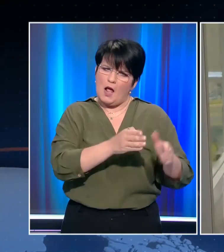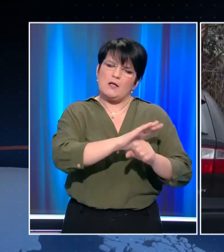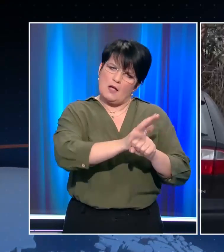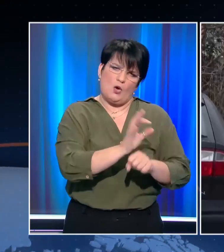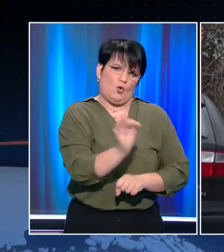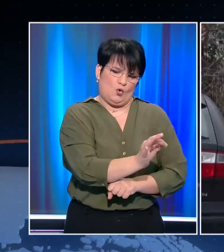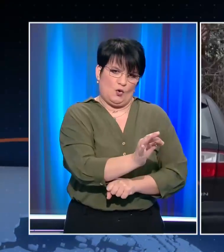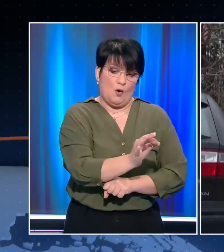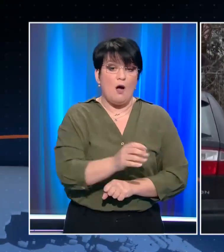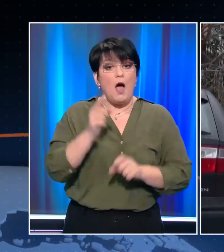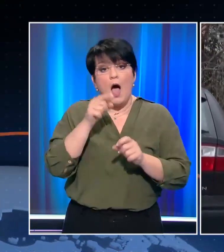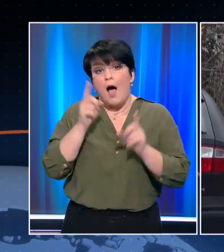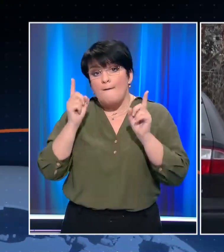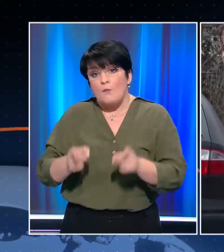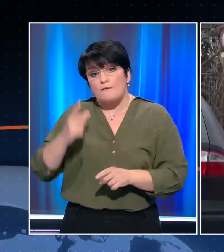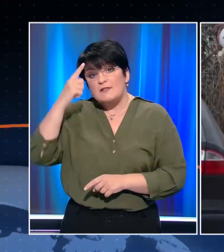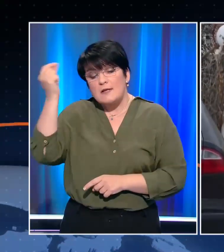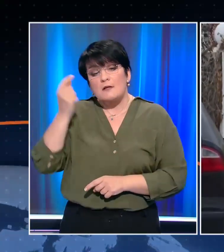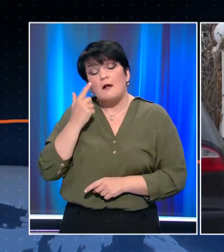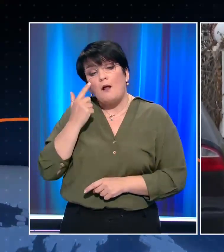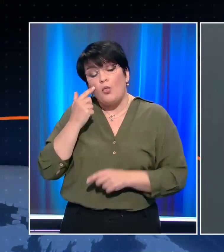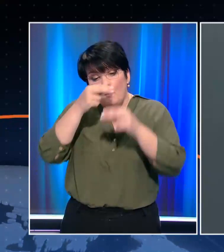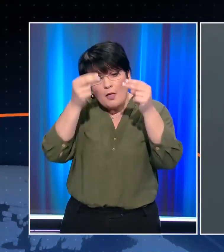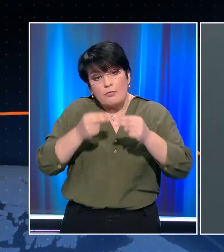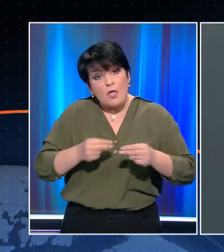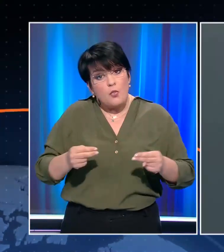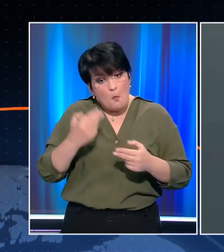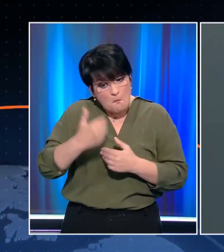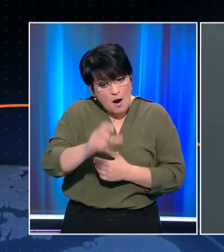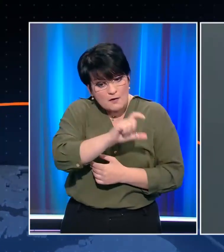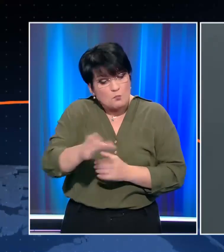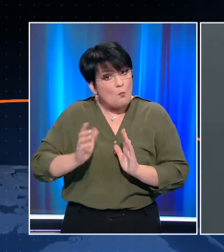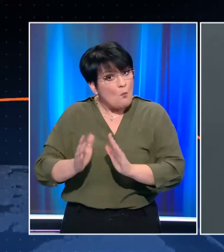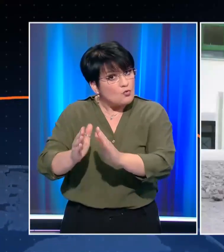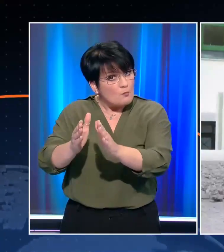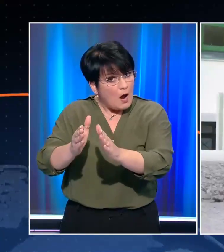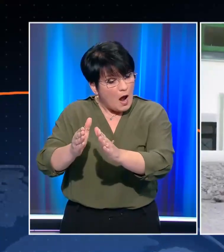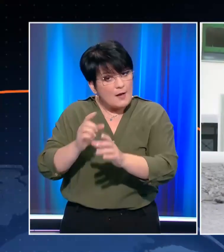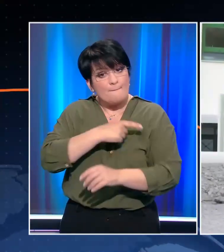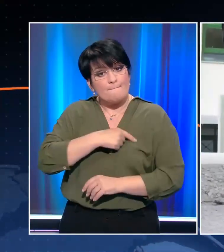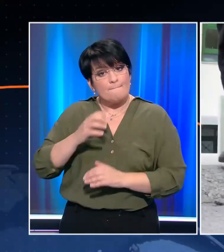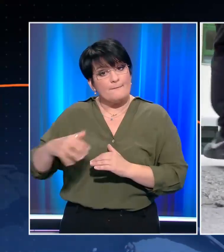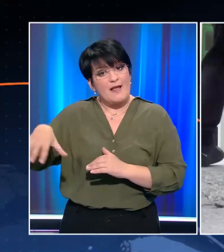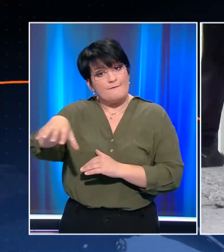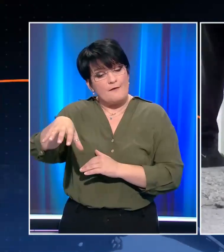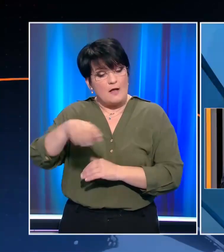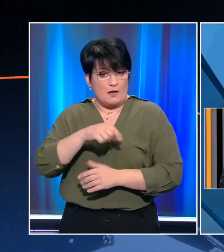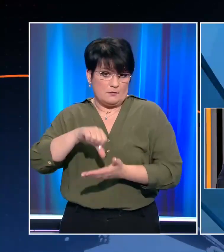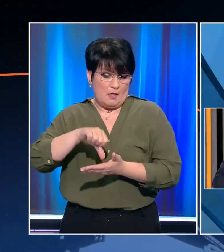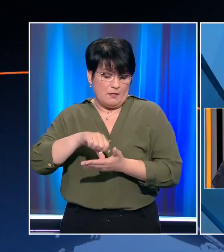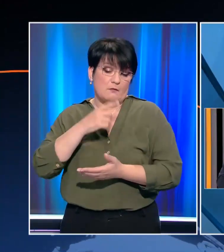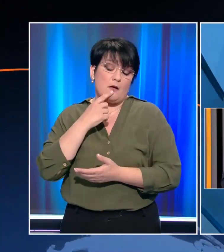για COVID. Η απόφαση για το άνοιγμα των λυκείων πρέπει να ληφθεί με βάση τα δεδομένα αυτής της εβδομάδας σε επεσίμωνα ο Περιφερειάρχης Αττικής Γιώργος Πατούλης.